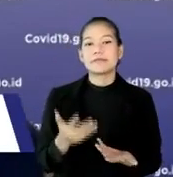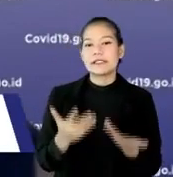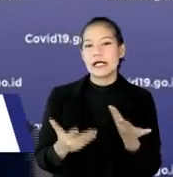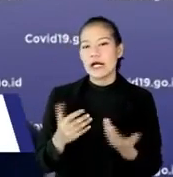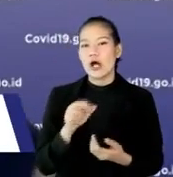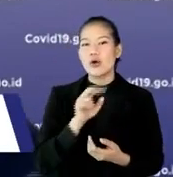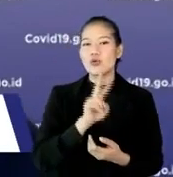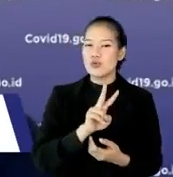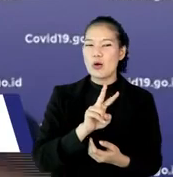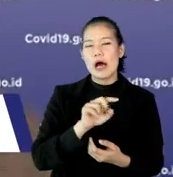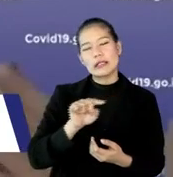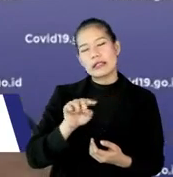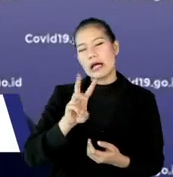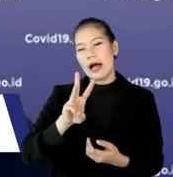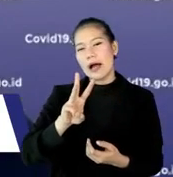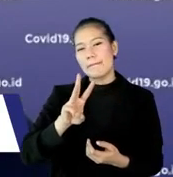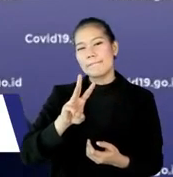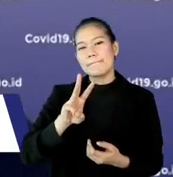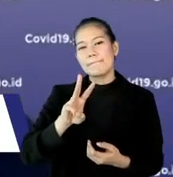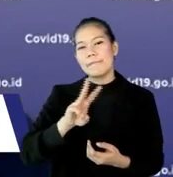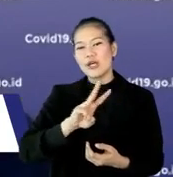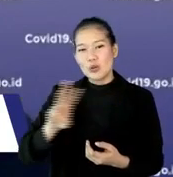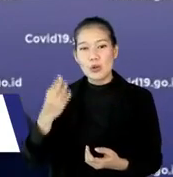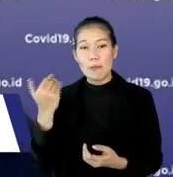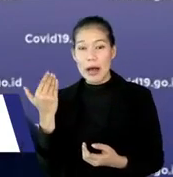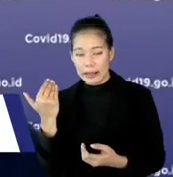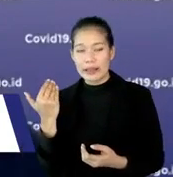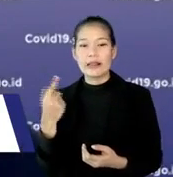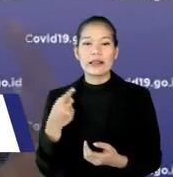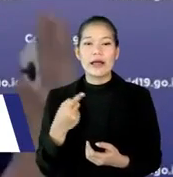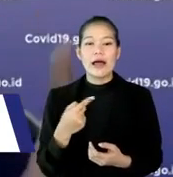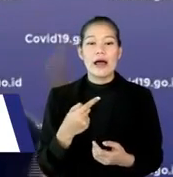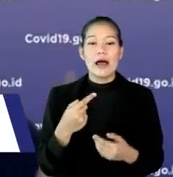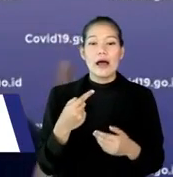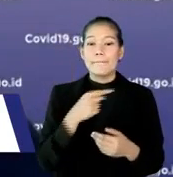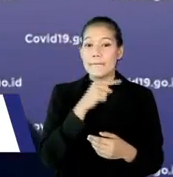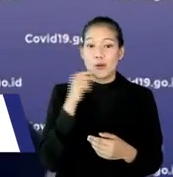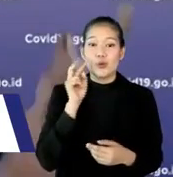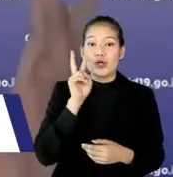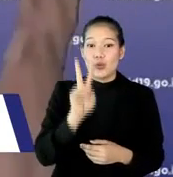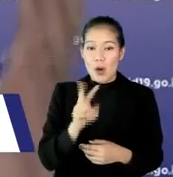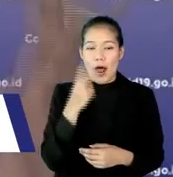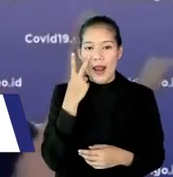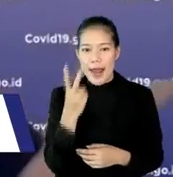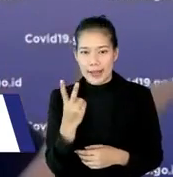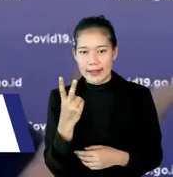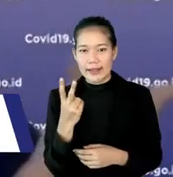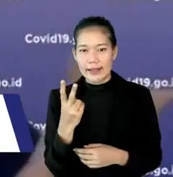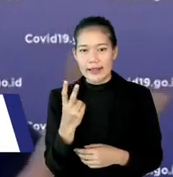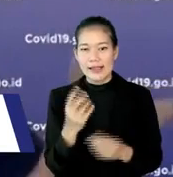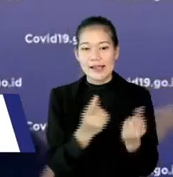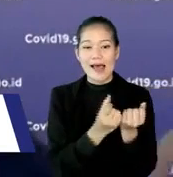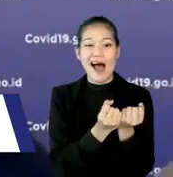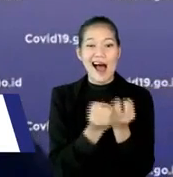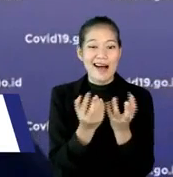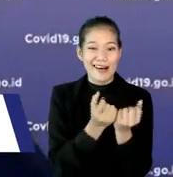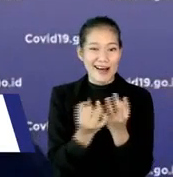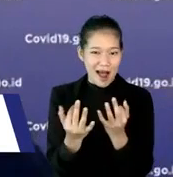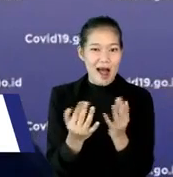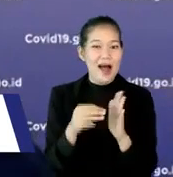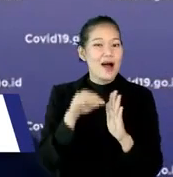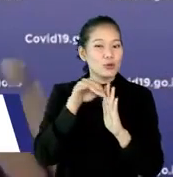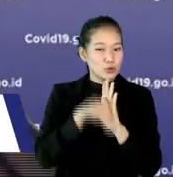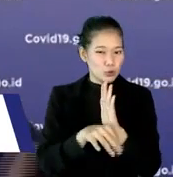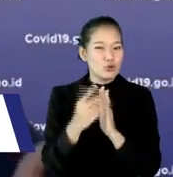kita 2-3 minggu yang lalu. Masuk minggu kedua begitu ya. Kita sudah bisa melihat angka ini sebetulnya sudah akan